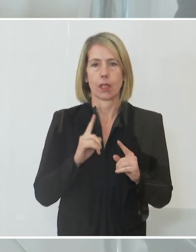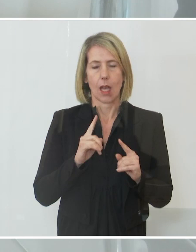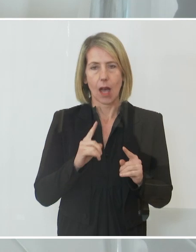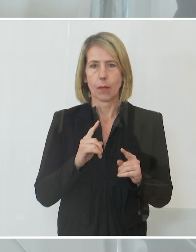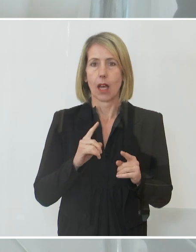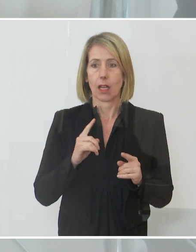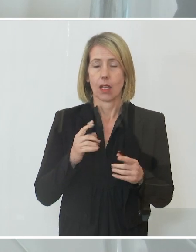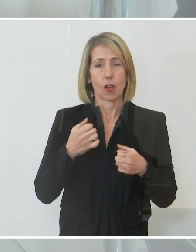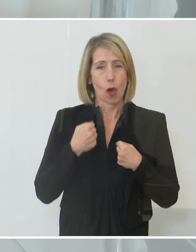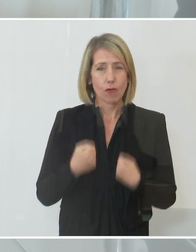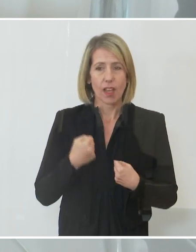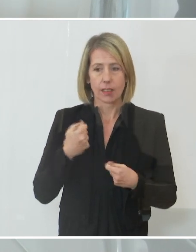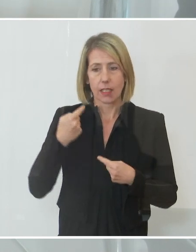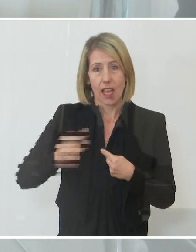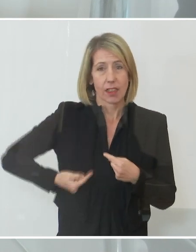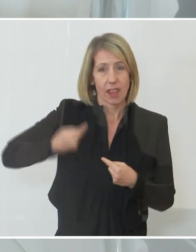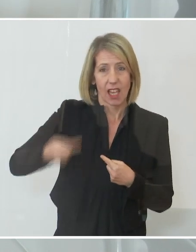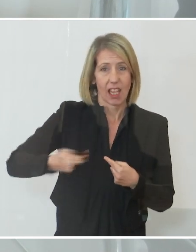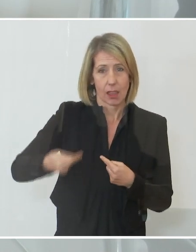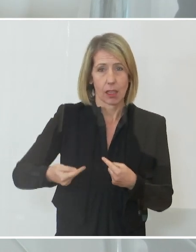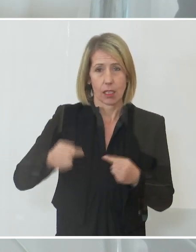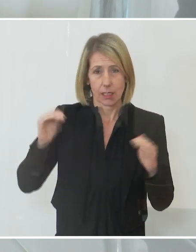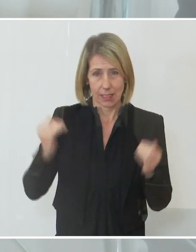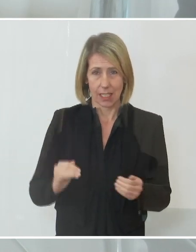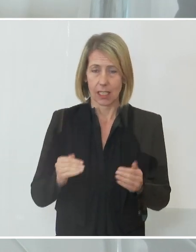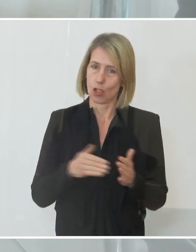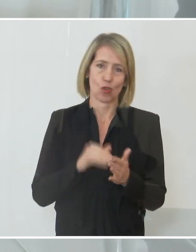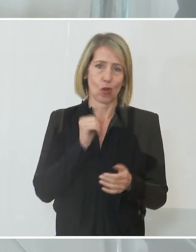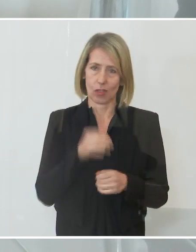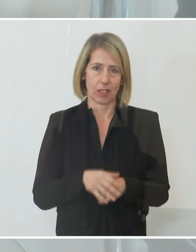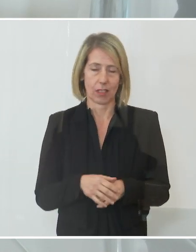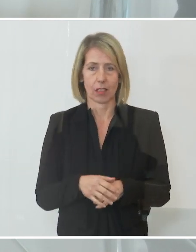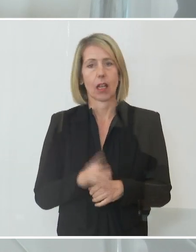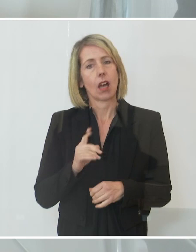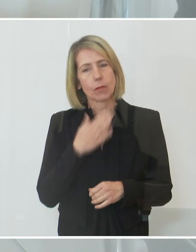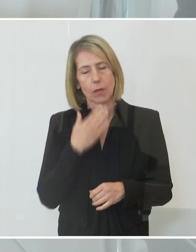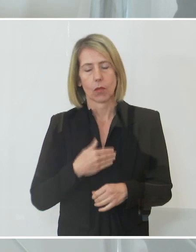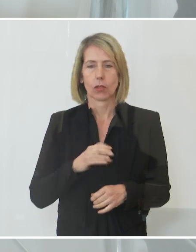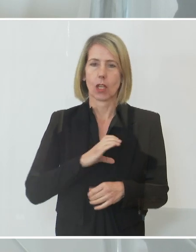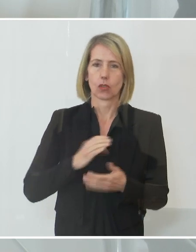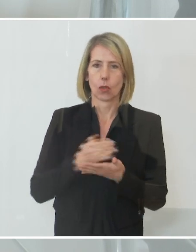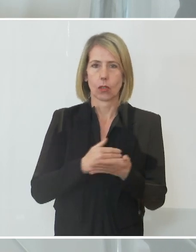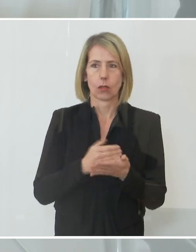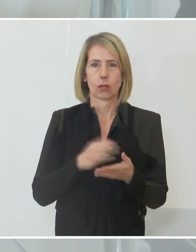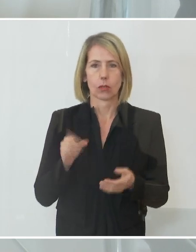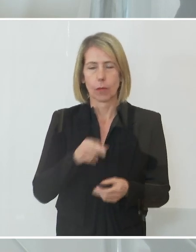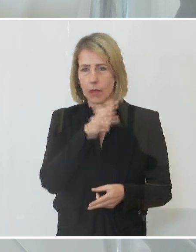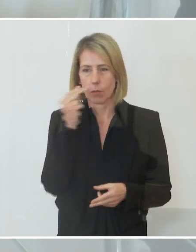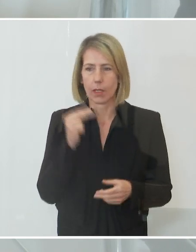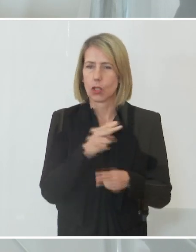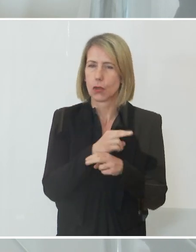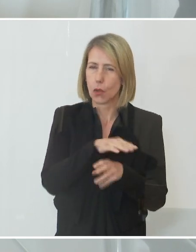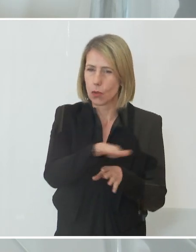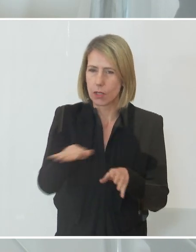nicht einen verfestigten Trend haben, aber die Chance nutzen wollen, um eben hier auch gemeinsam mit den Menschen in Österreich